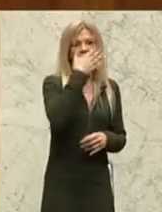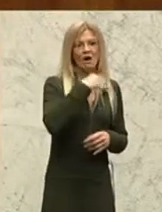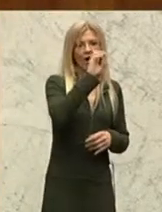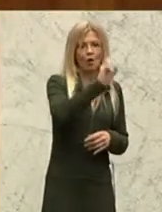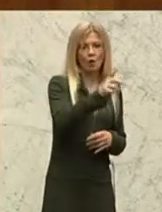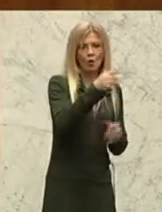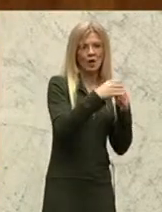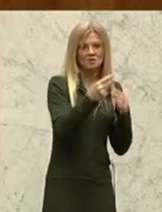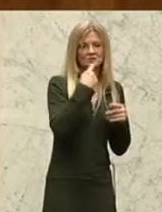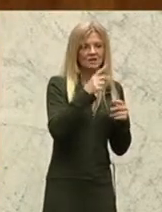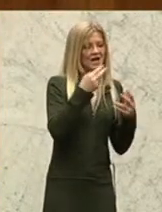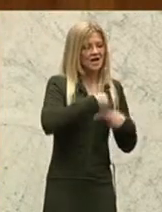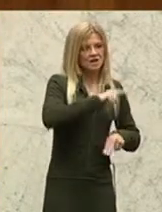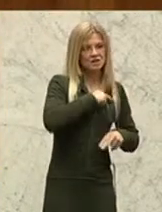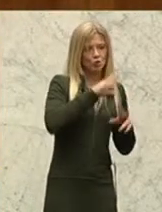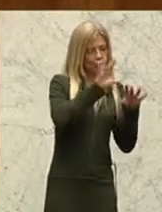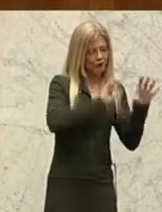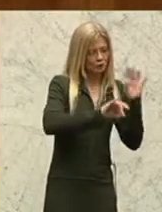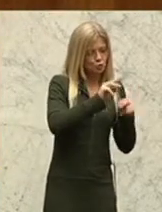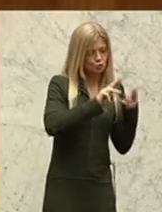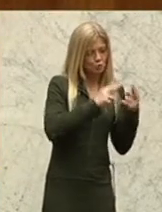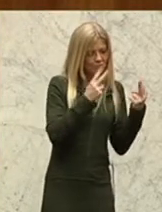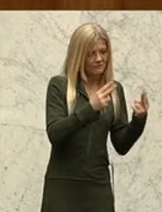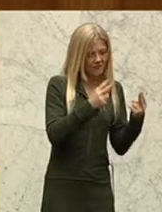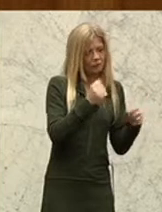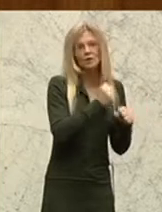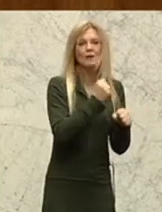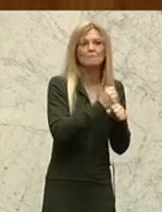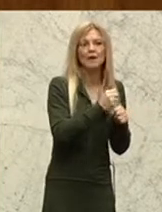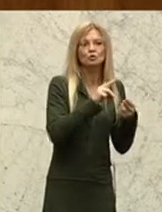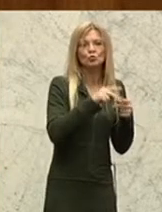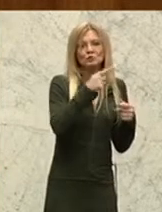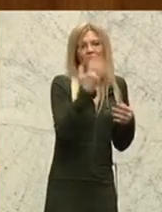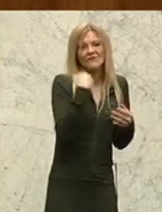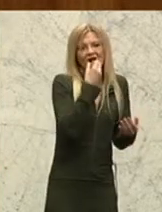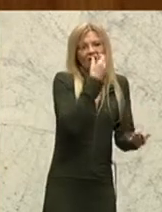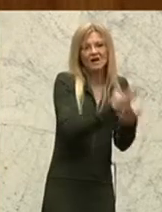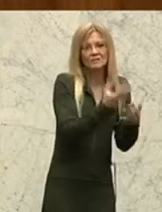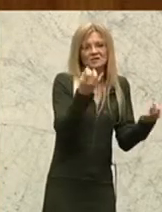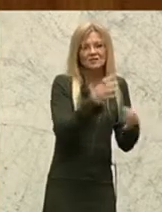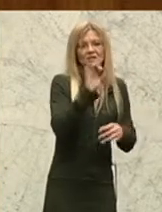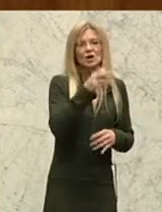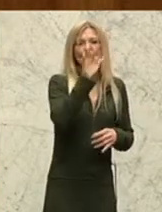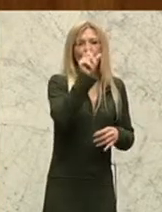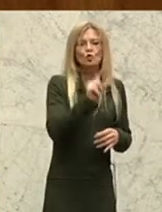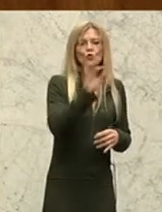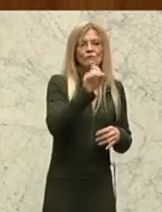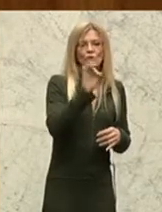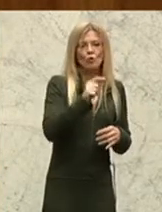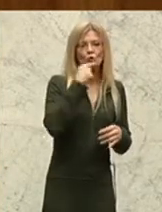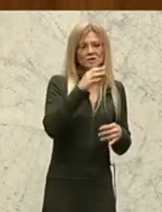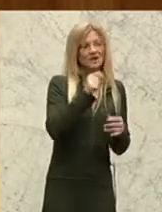Risikoanalyse und Bewertung vorgenommen haben und diesbezüglich zum Schluss gekommen sind, Glyphosat wahrscheinlich